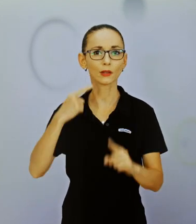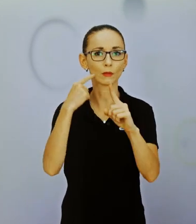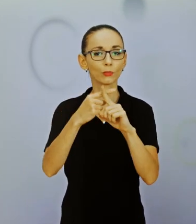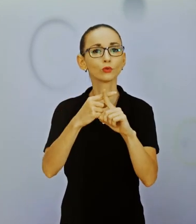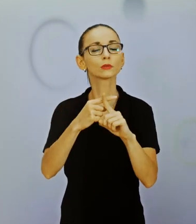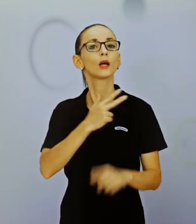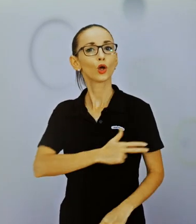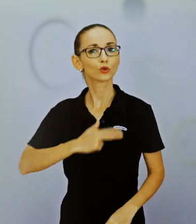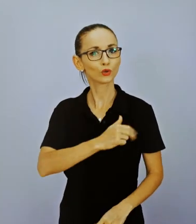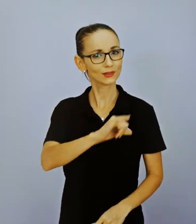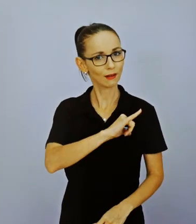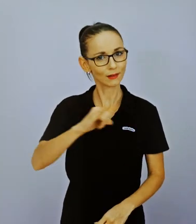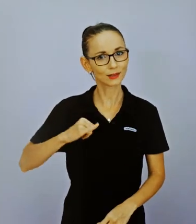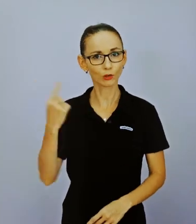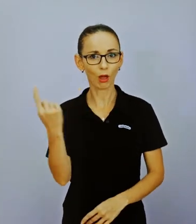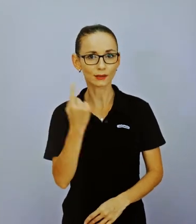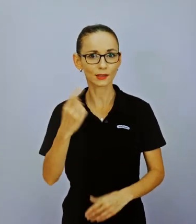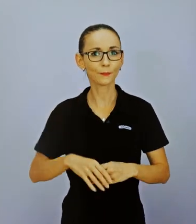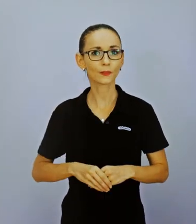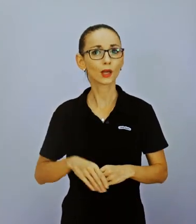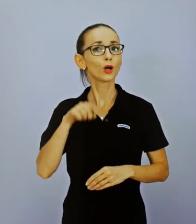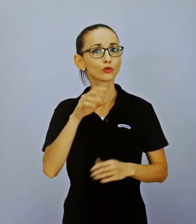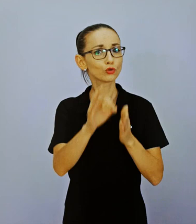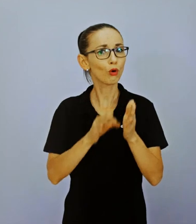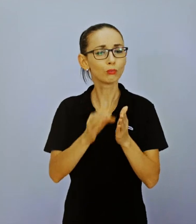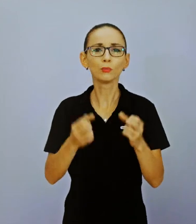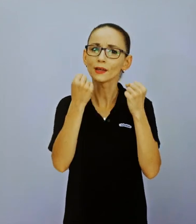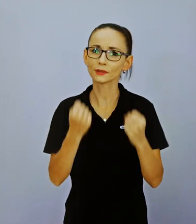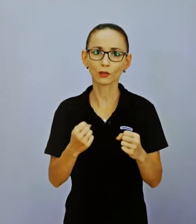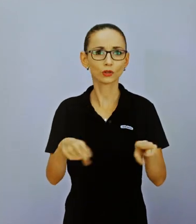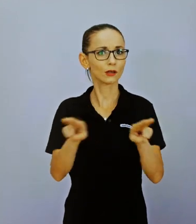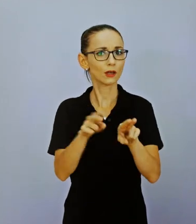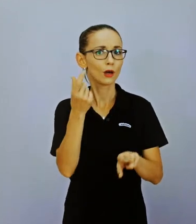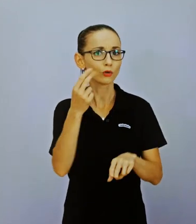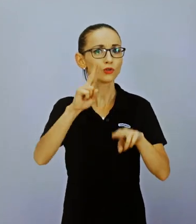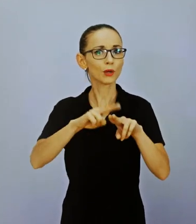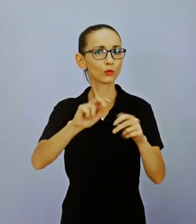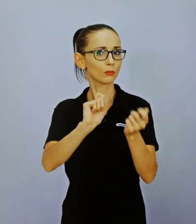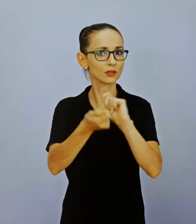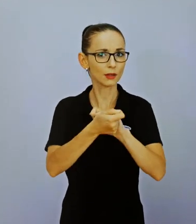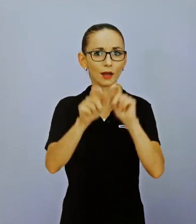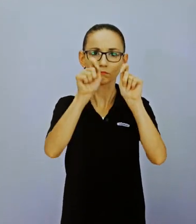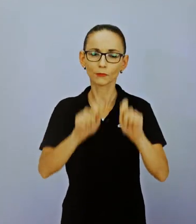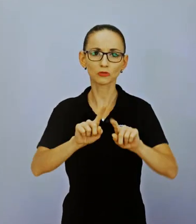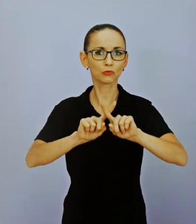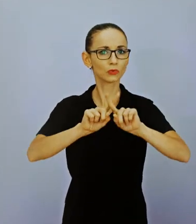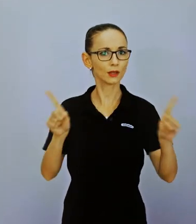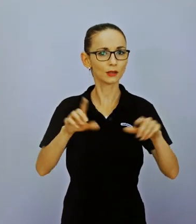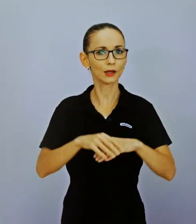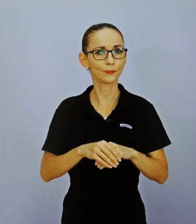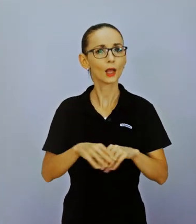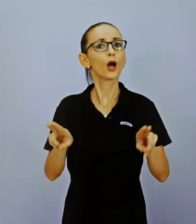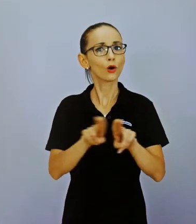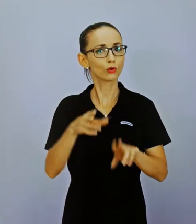len v tom negatívnom slova zmysle. A to nie je samozrejme nič príjemné. K tomu sa môžu pripojiť aj finančné